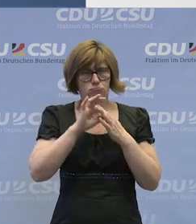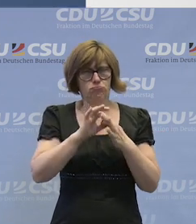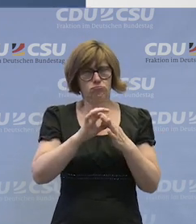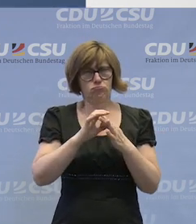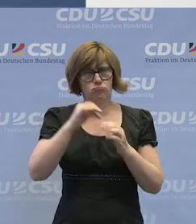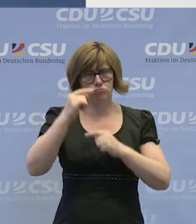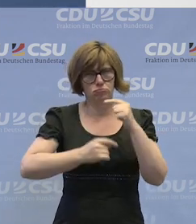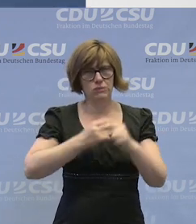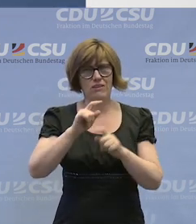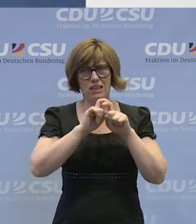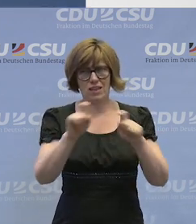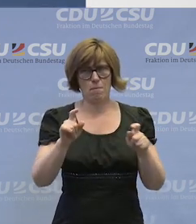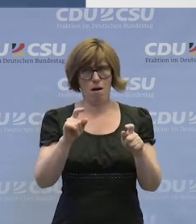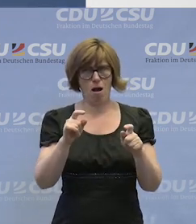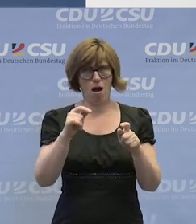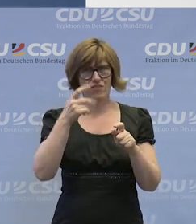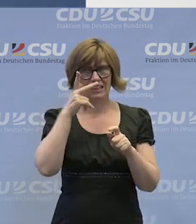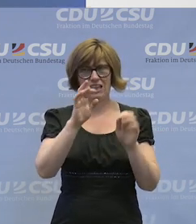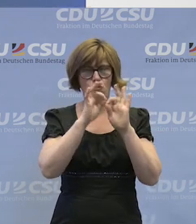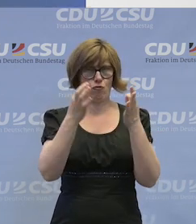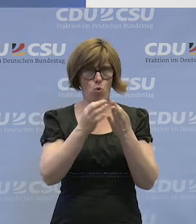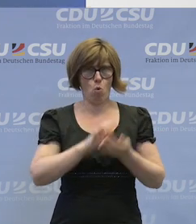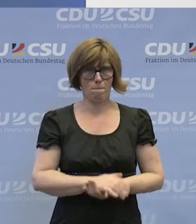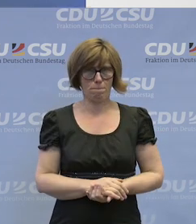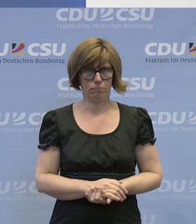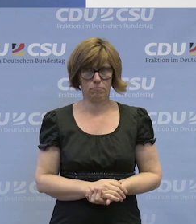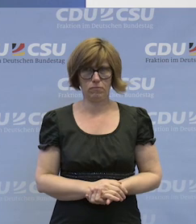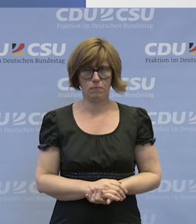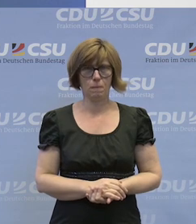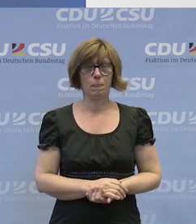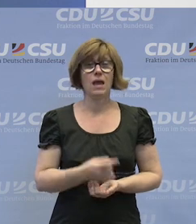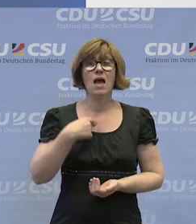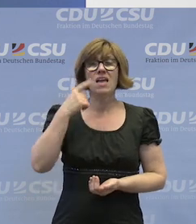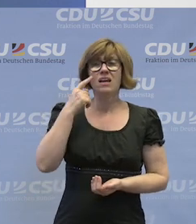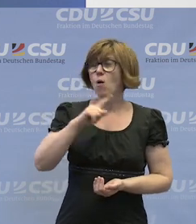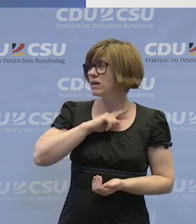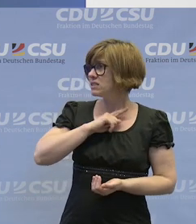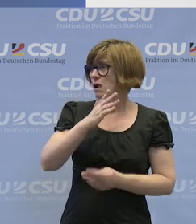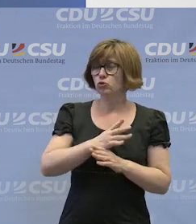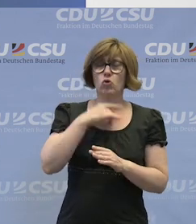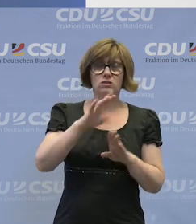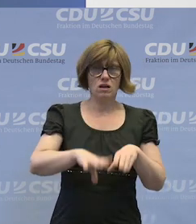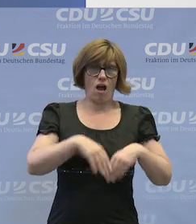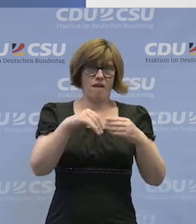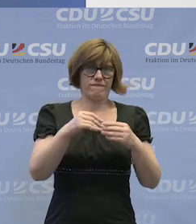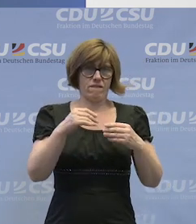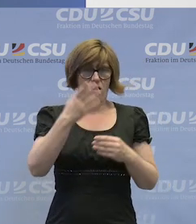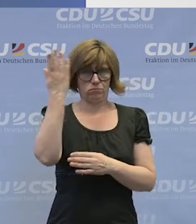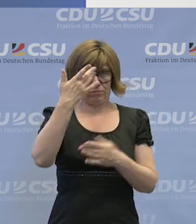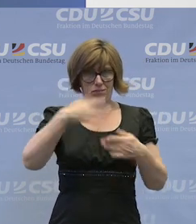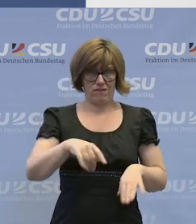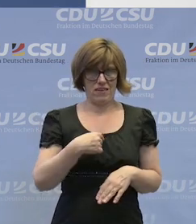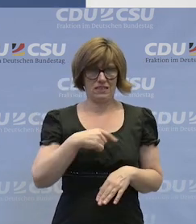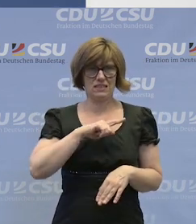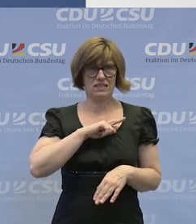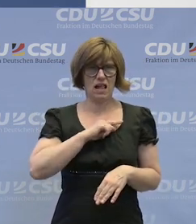auf unser Thema in diesem dritten Forum? Ja, ich glaube, ich habe es ja schon in meinem Eingangsstatement gesagt